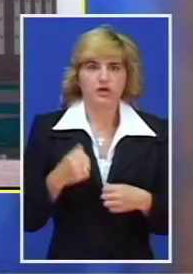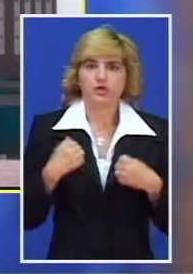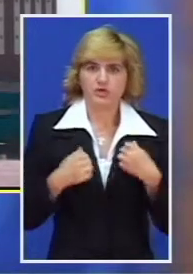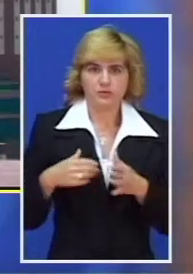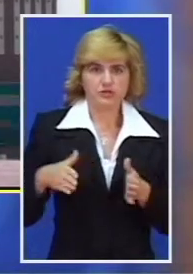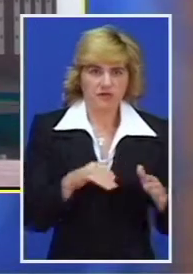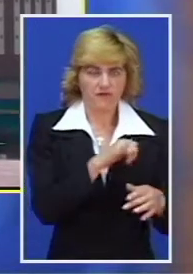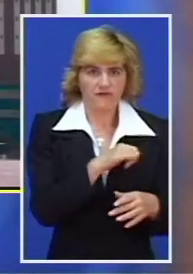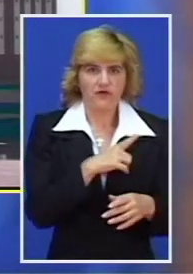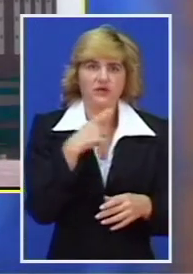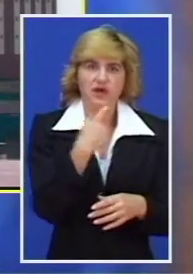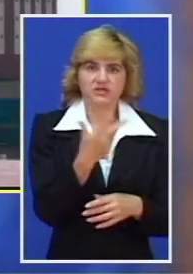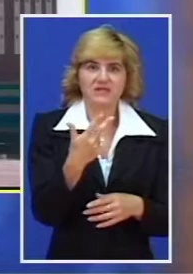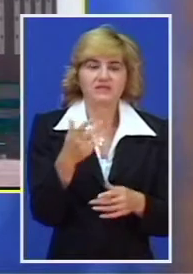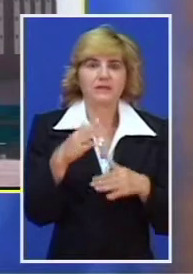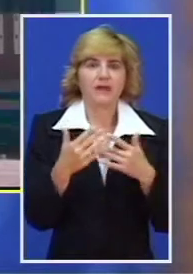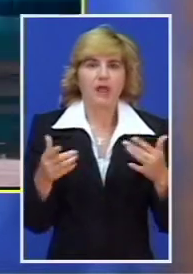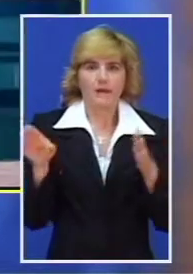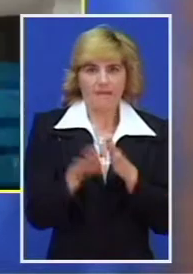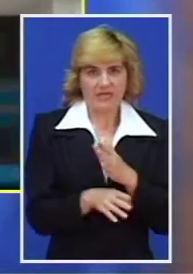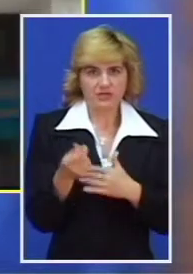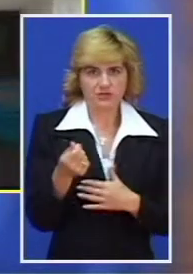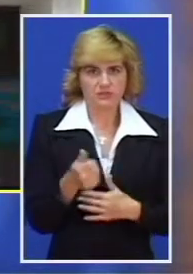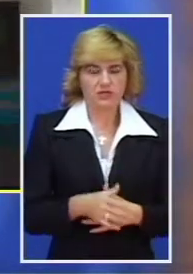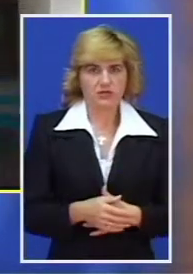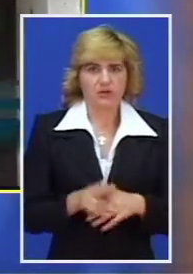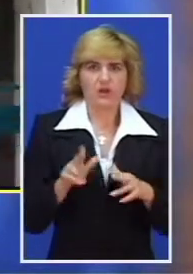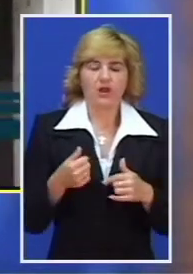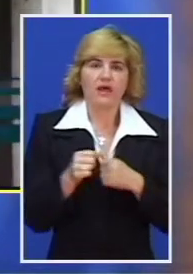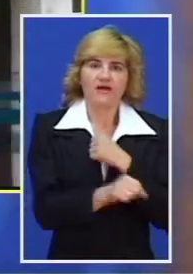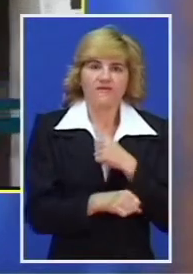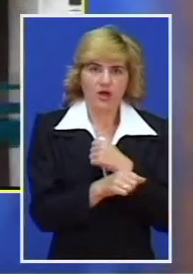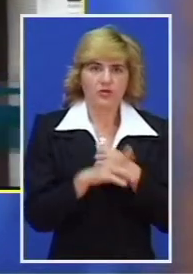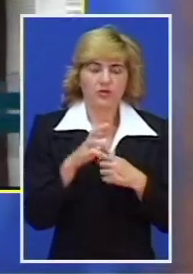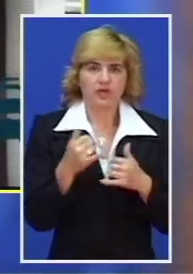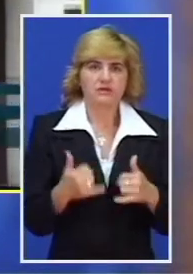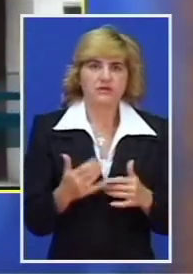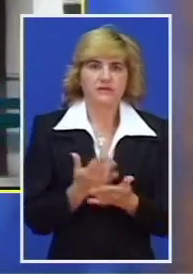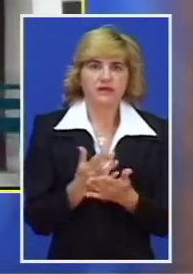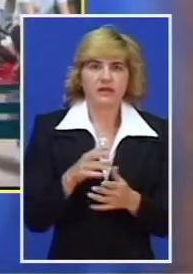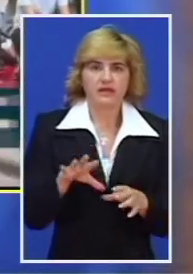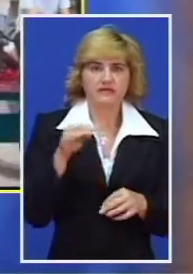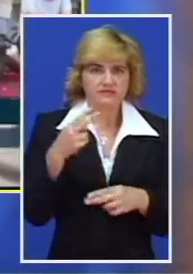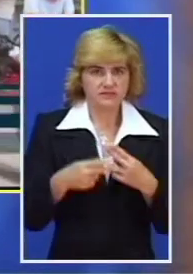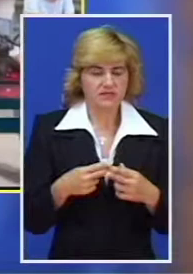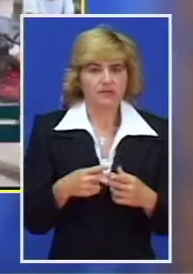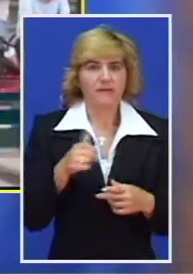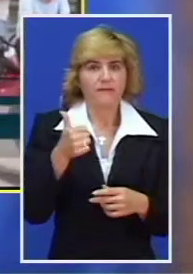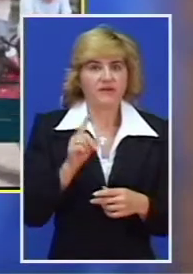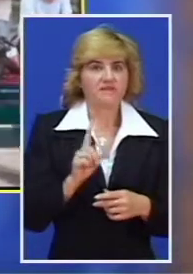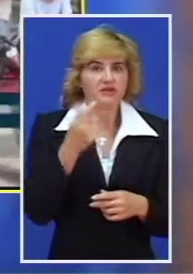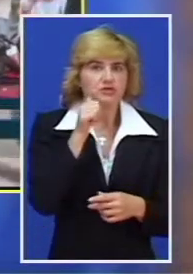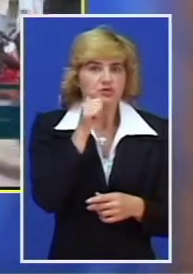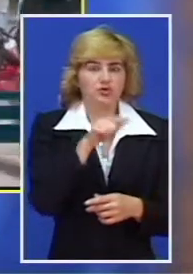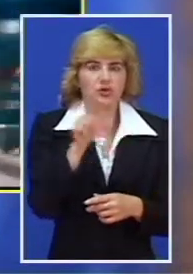Vojput ponudio za 30 miliona manju cenu. Na ekonomskom fakultetu danas se polagali prijemni ispiti. Prvi rezultati već